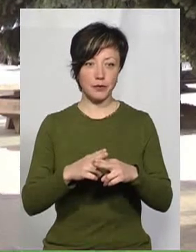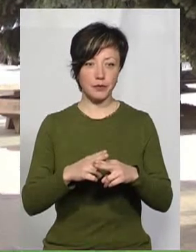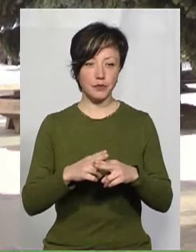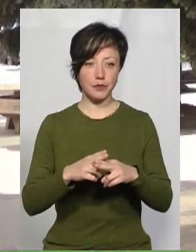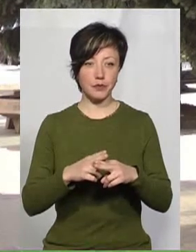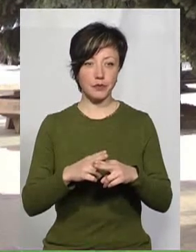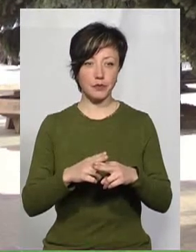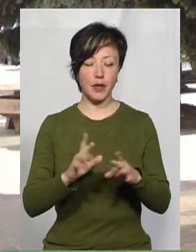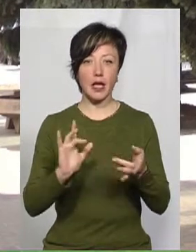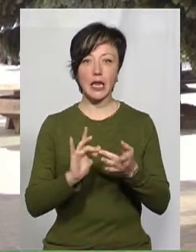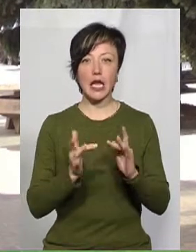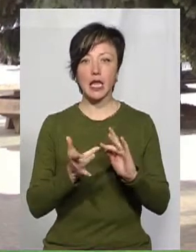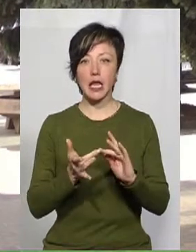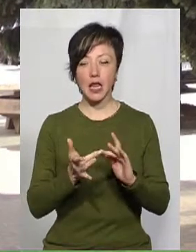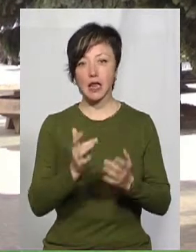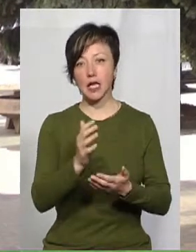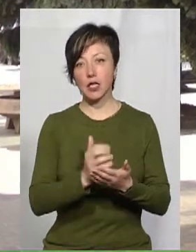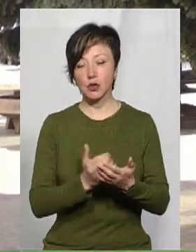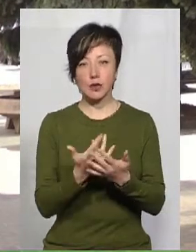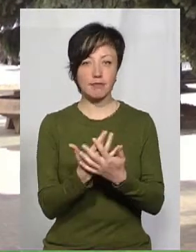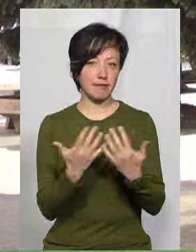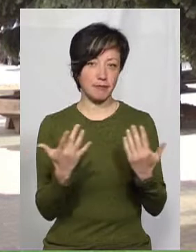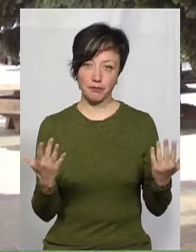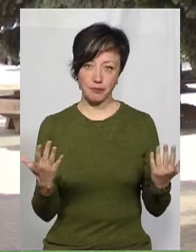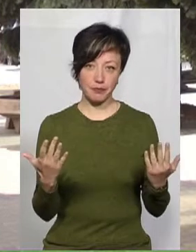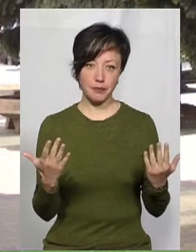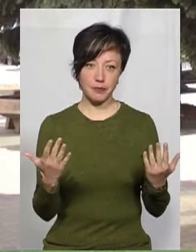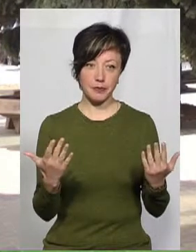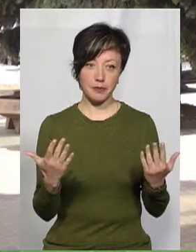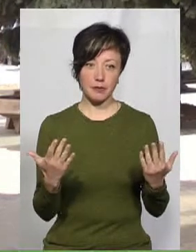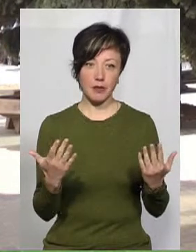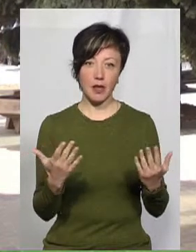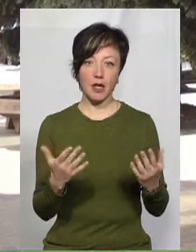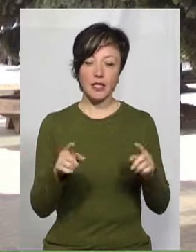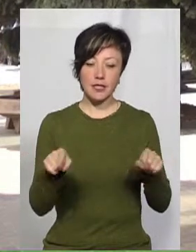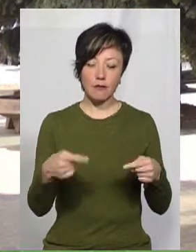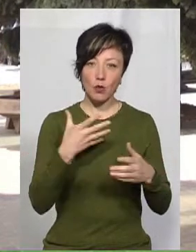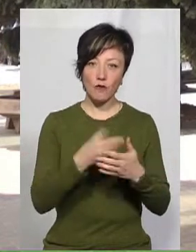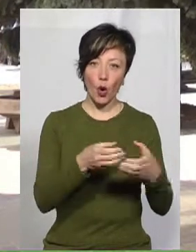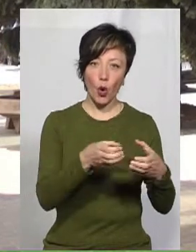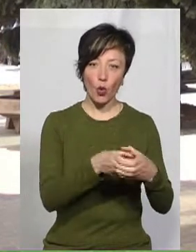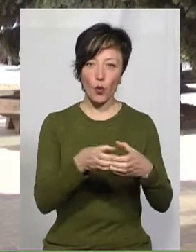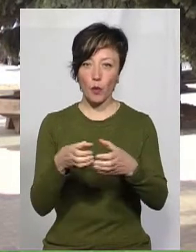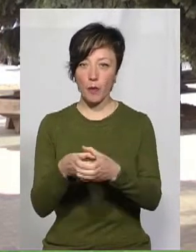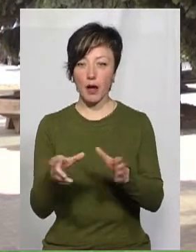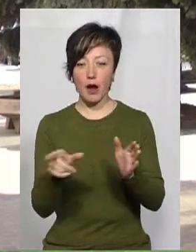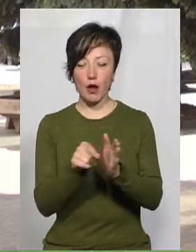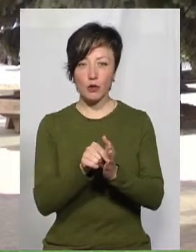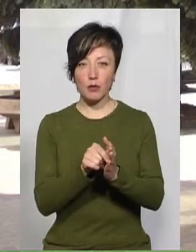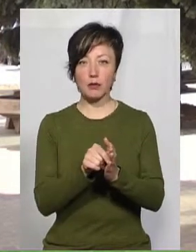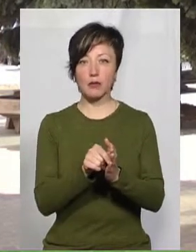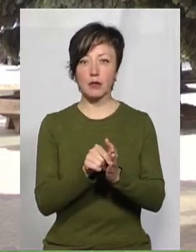технології інтернет-ресурсів різних, сформують свої групи, мобільні групи разом і